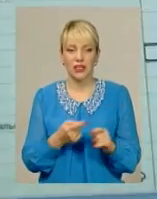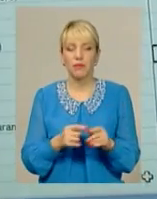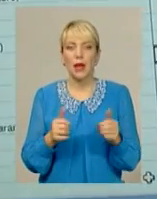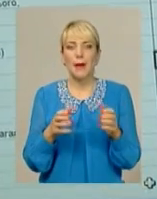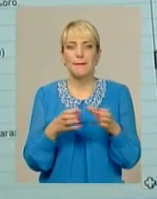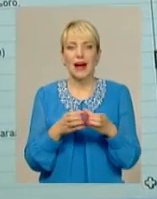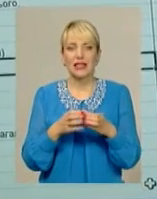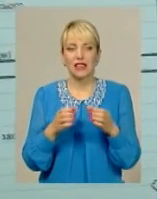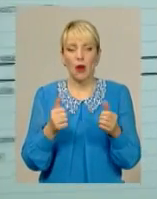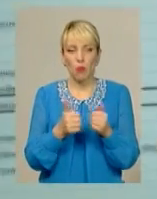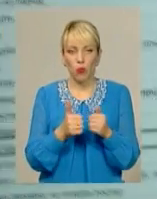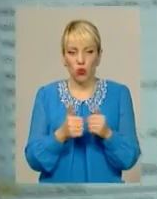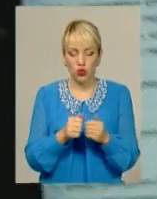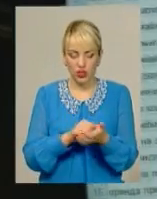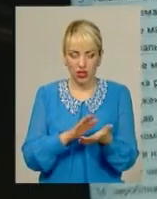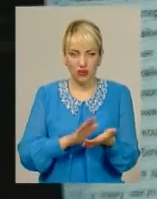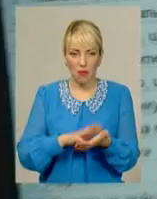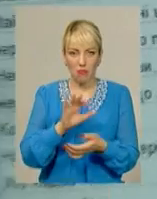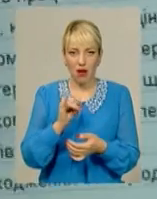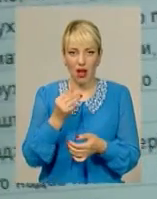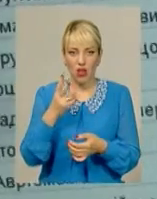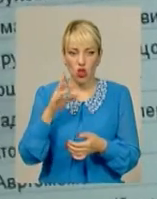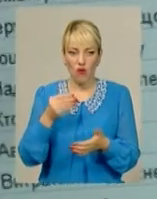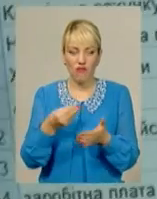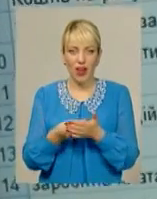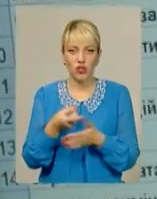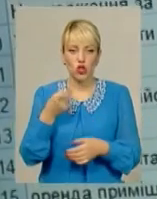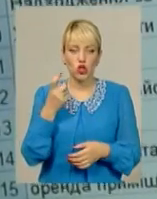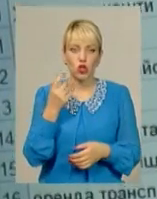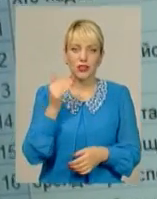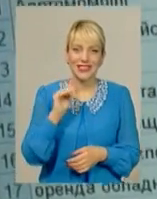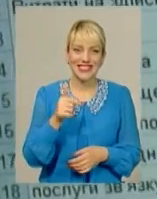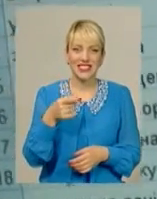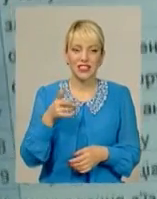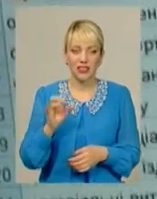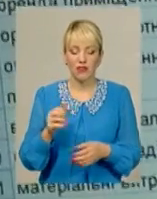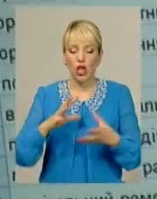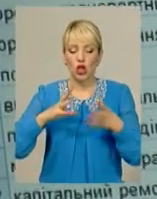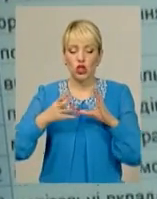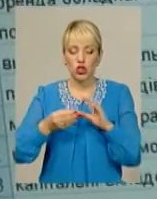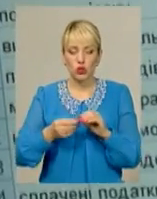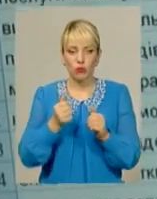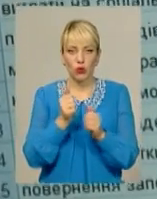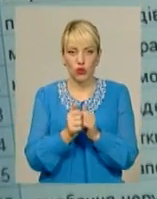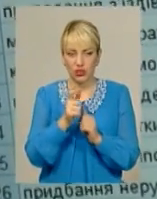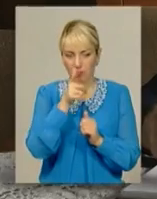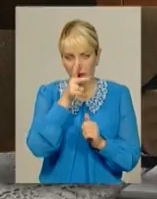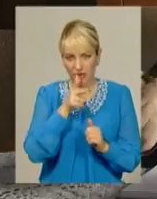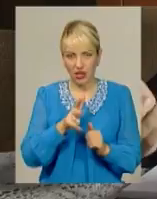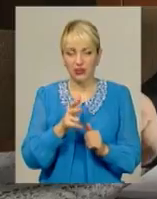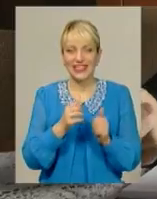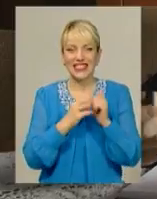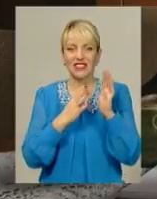«Поруч» задекларувала нерухоме майно вартістю 100 тисяч гривень та суму надходжень за перший квартал – 19 гривень.